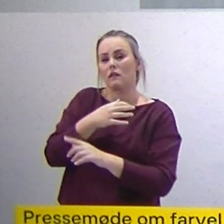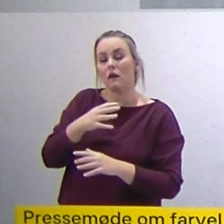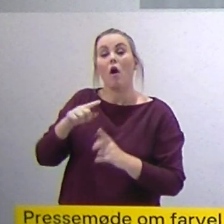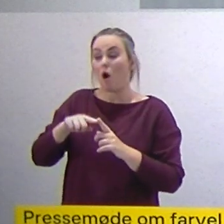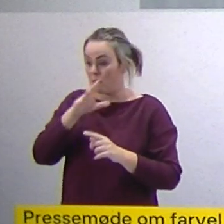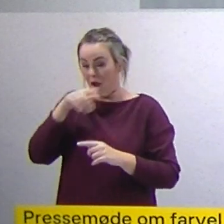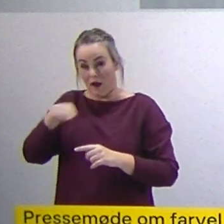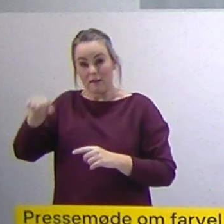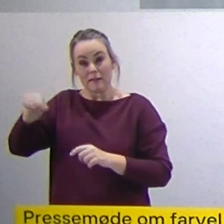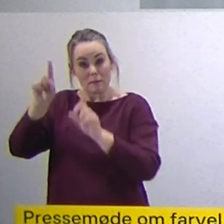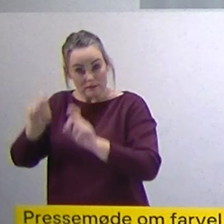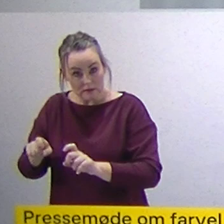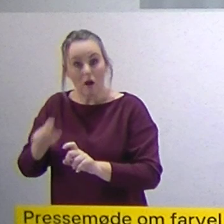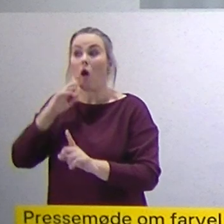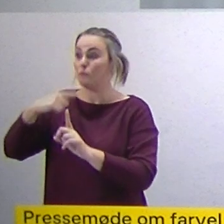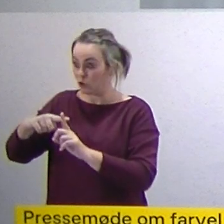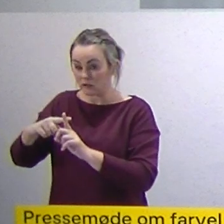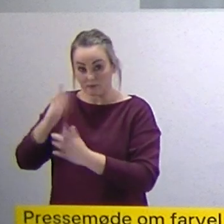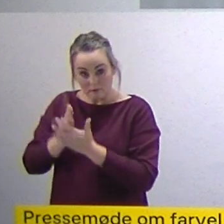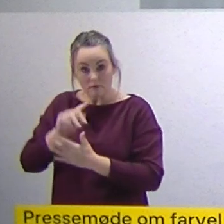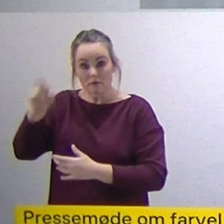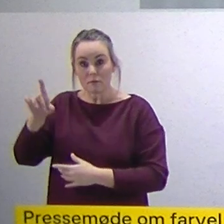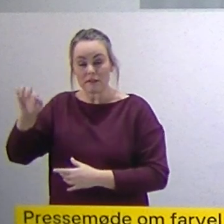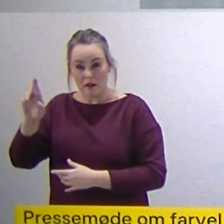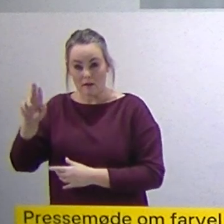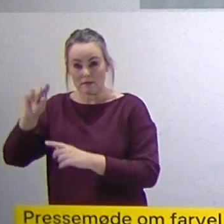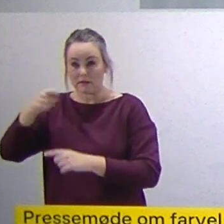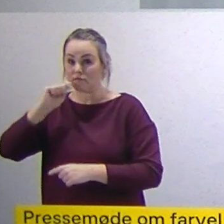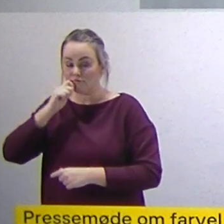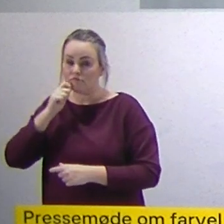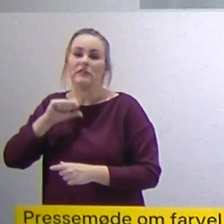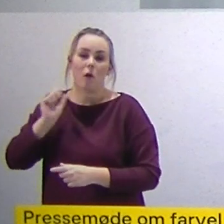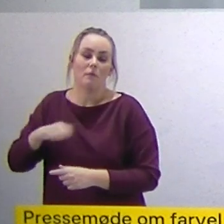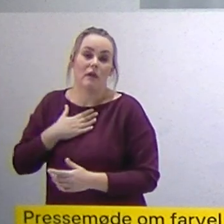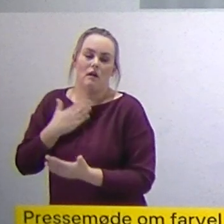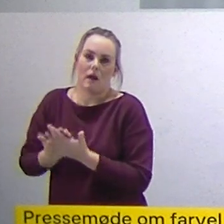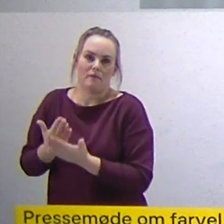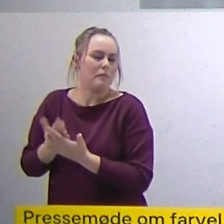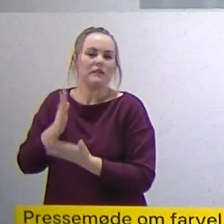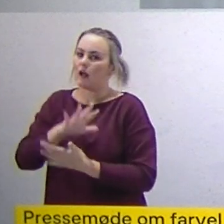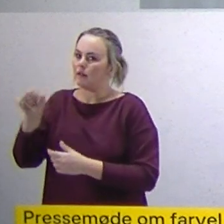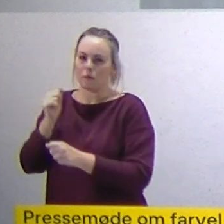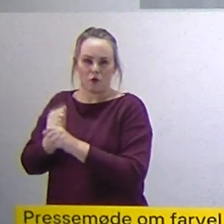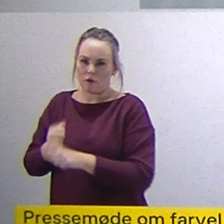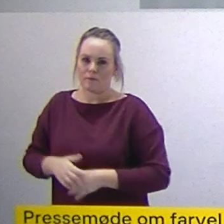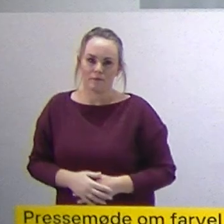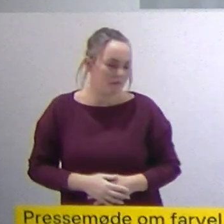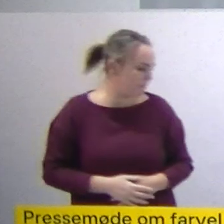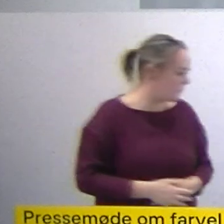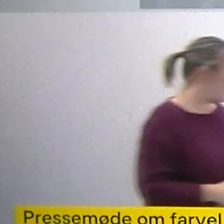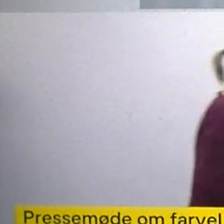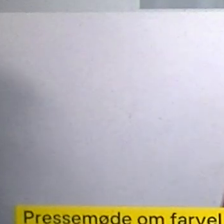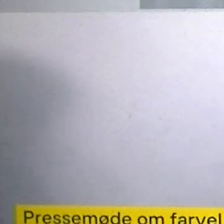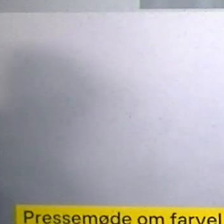der har en positiv hjemmetest, går ned og bliver PCR-konfirmeret, selvom at det vil vi kraftigt anbefale. Men det kan trække lidt i den anden retning, at bølgen faktisk